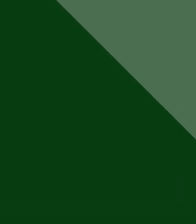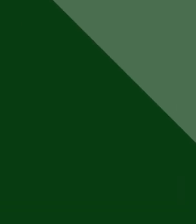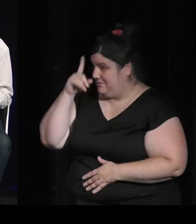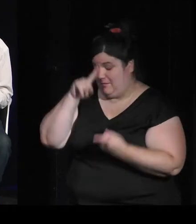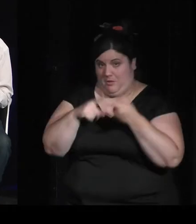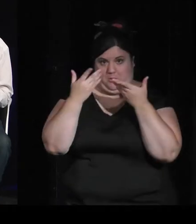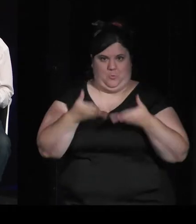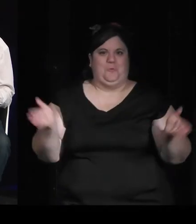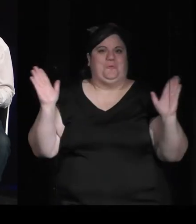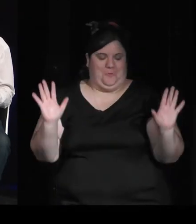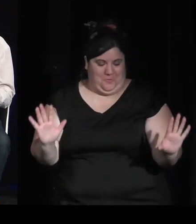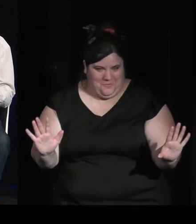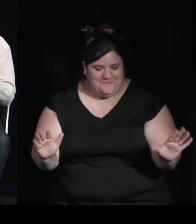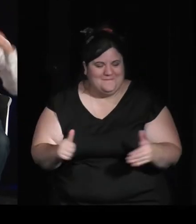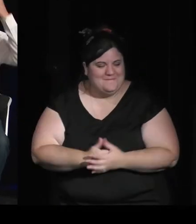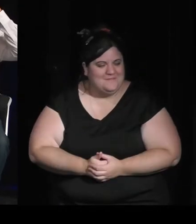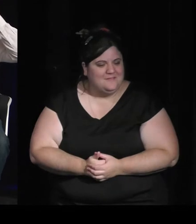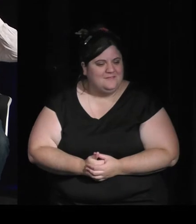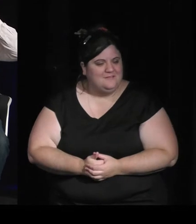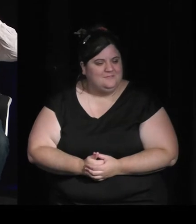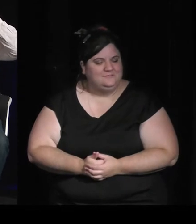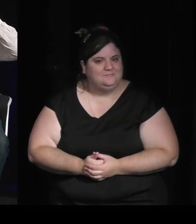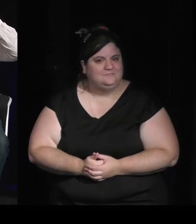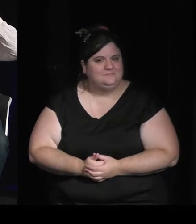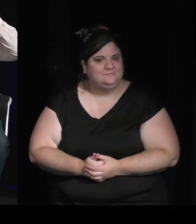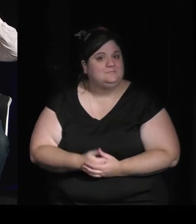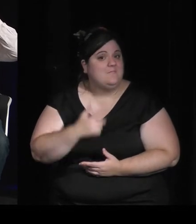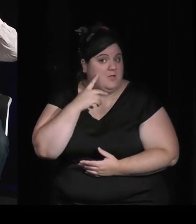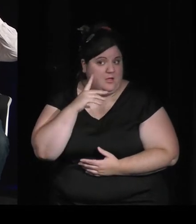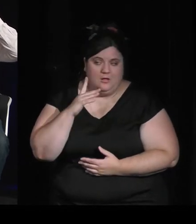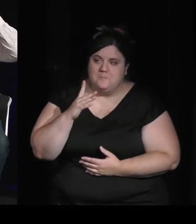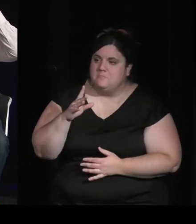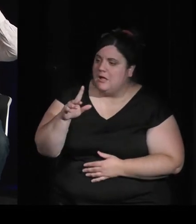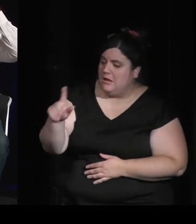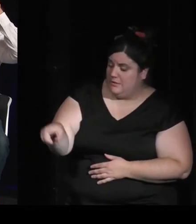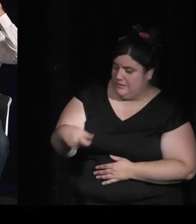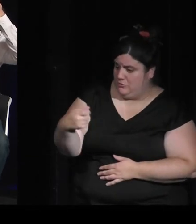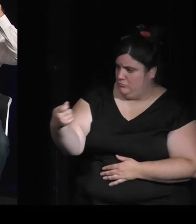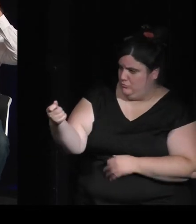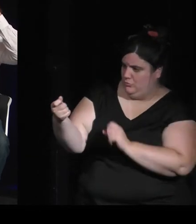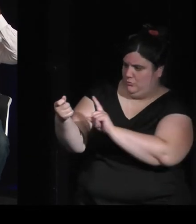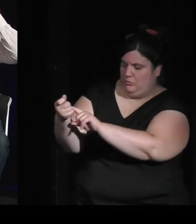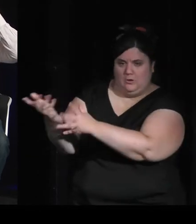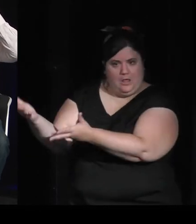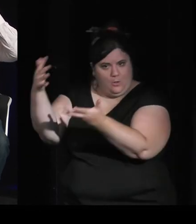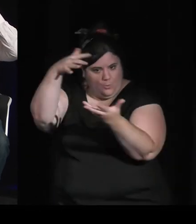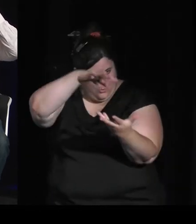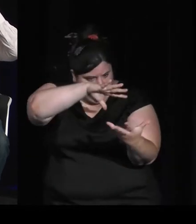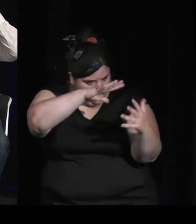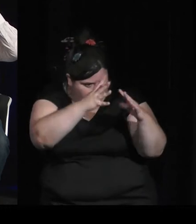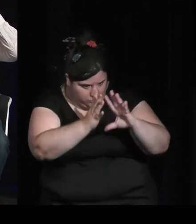Au-delà de cette nature qui peut pacifier le jeu vidéo, on va